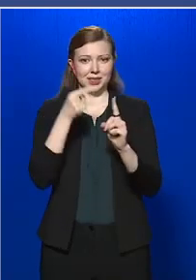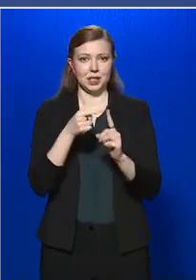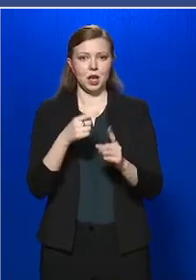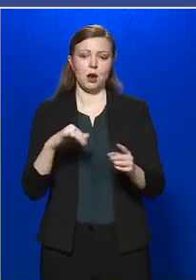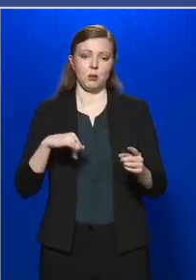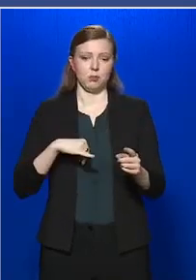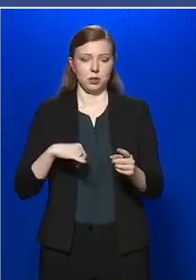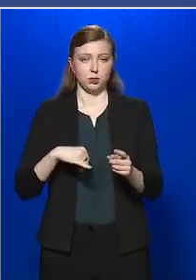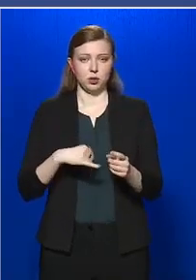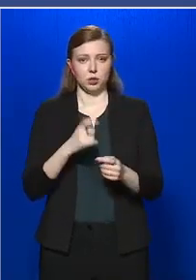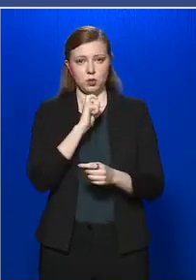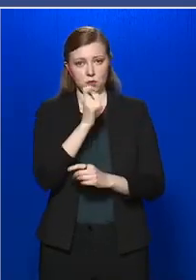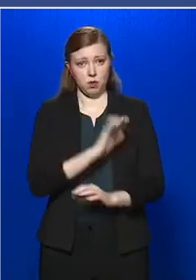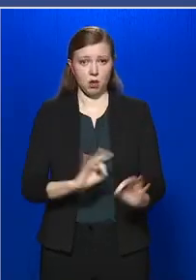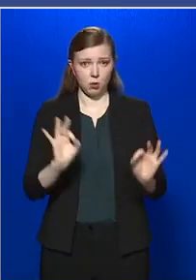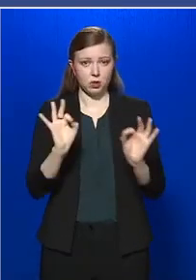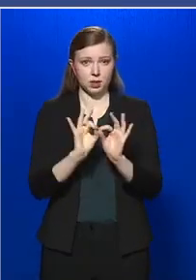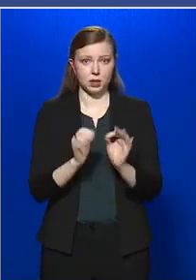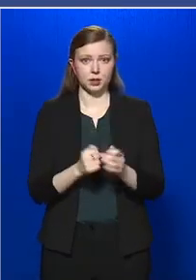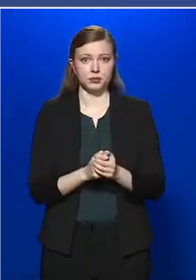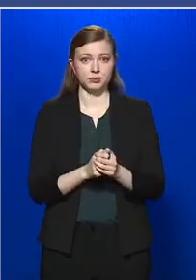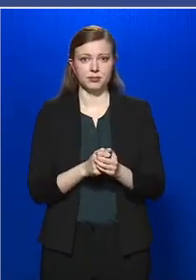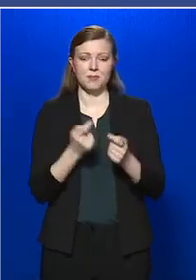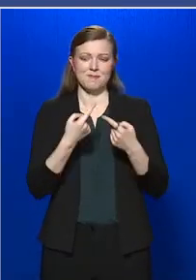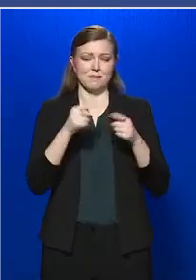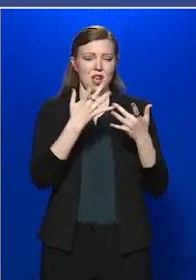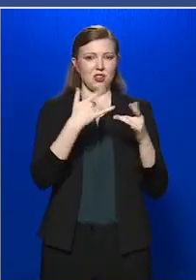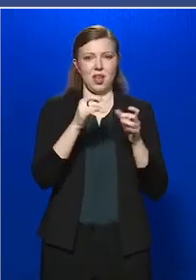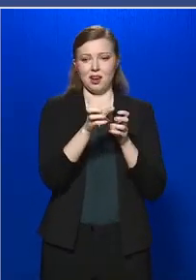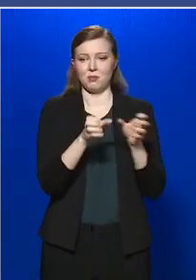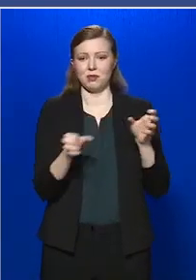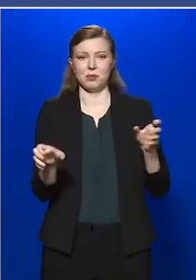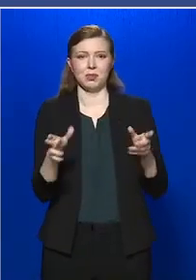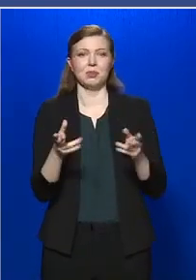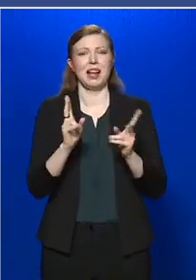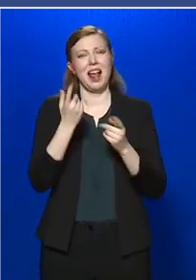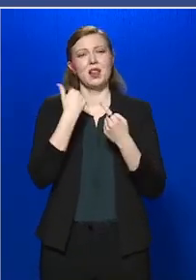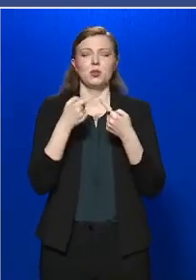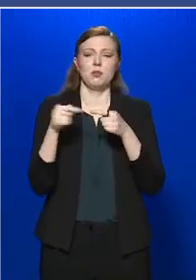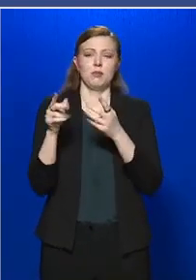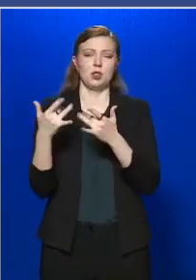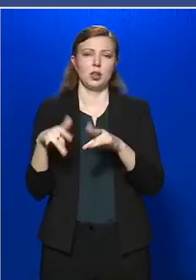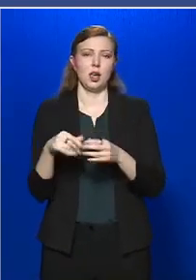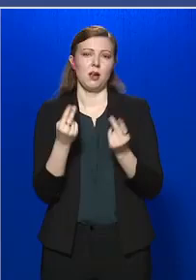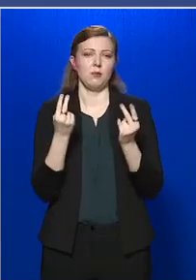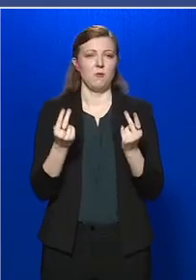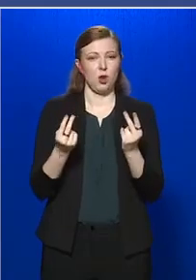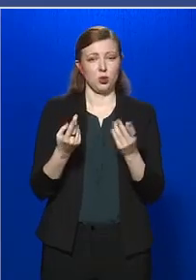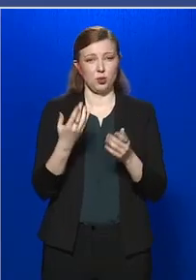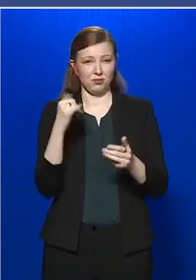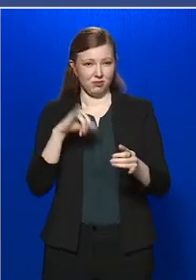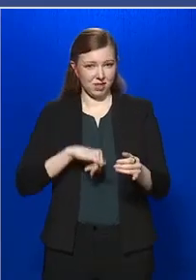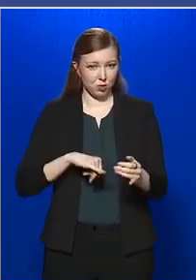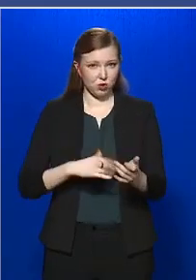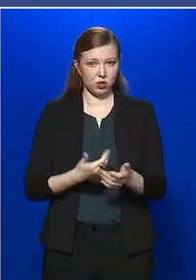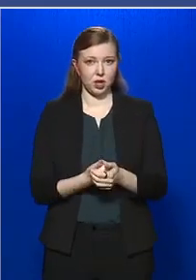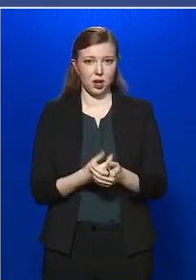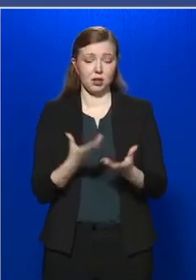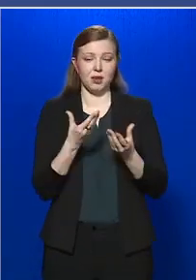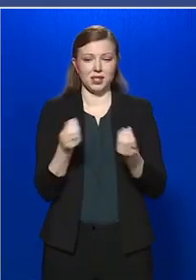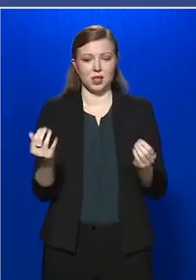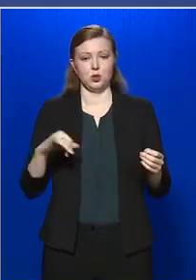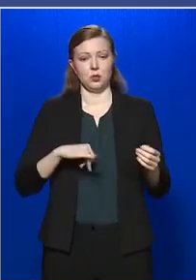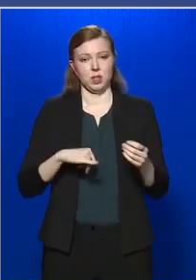biztosított Magyarország, nem oda került, ahol ennek lennie kellett volna. A vagyombiztonság, ezeknek az eszközöknek a